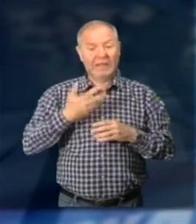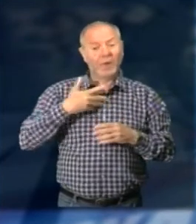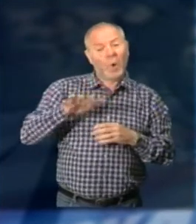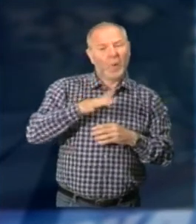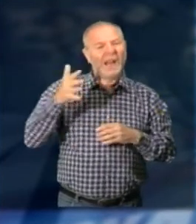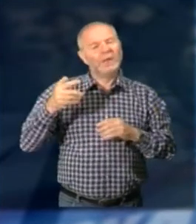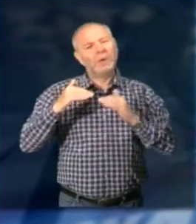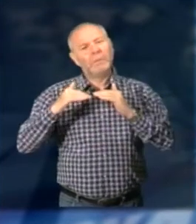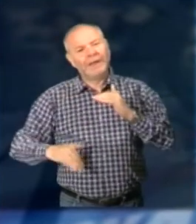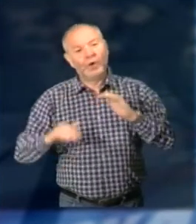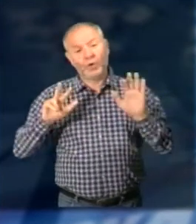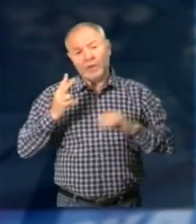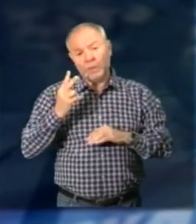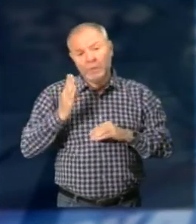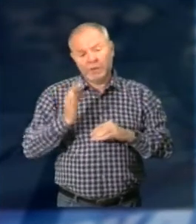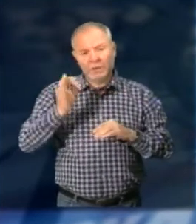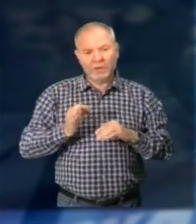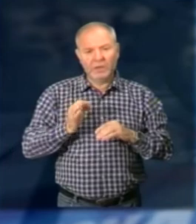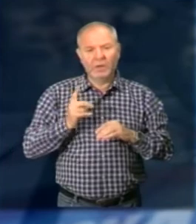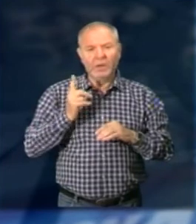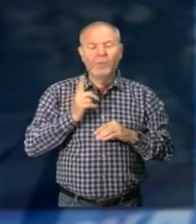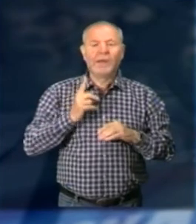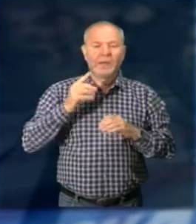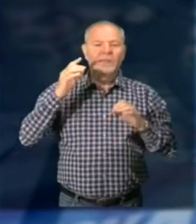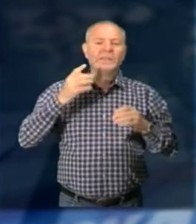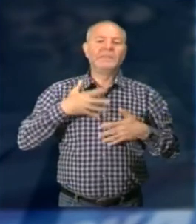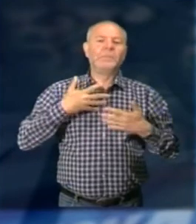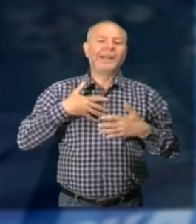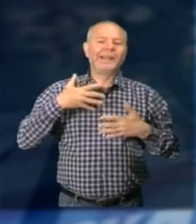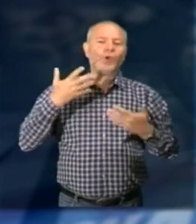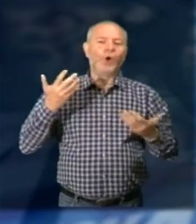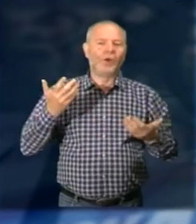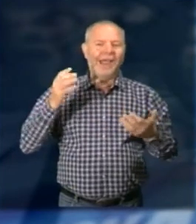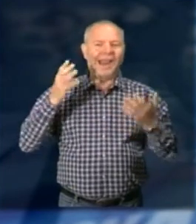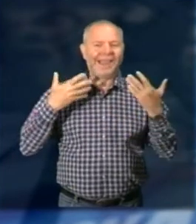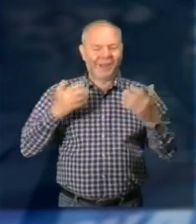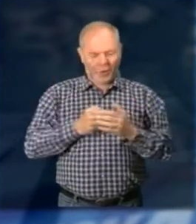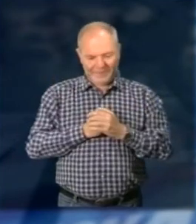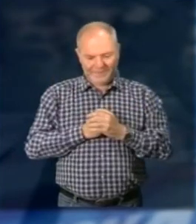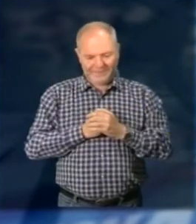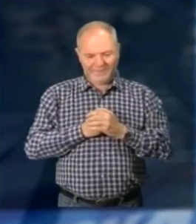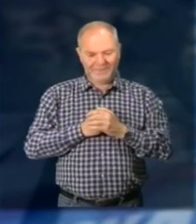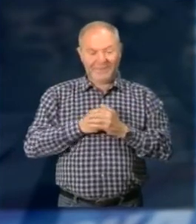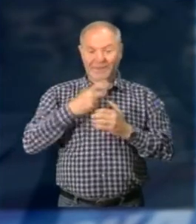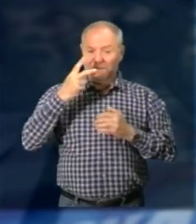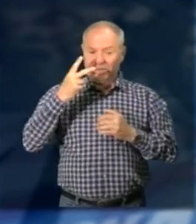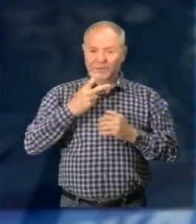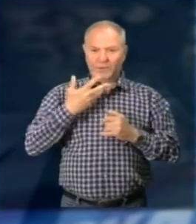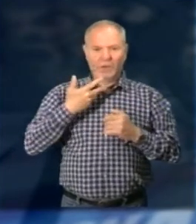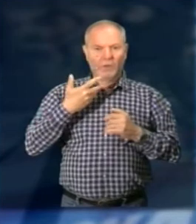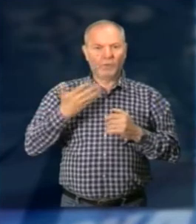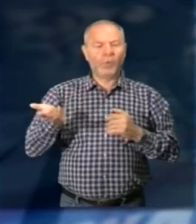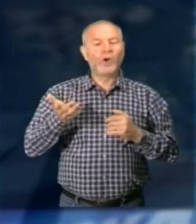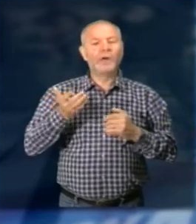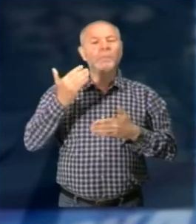,8% È stato per spirito allegro con Leo Gullotta Ricordiamo che la fabbrica chiude con un fuori programma Che